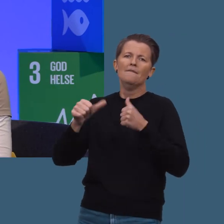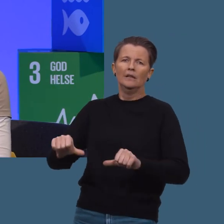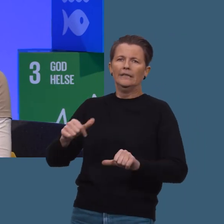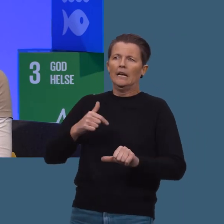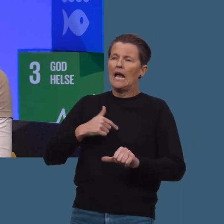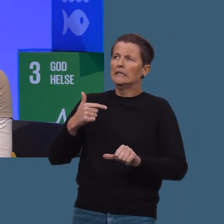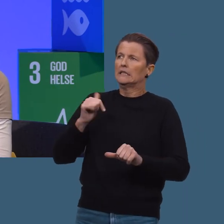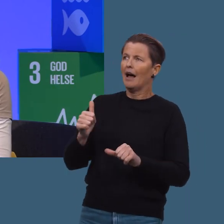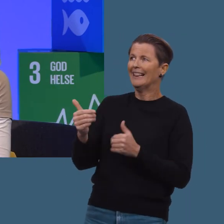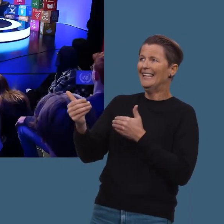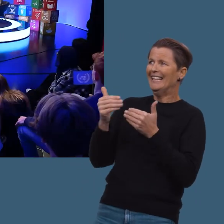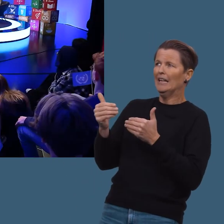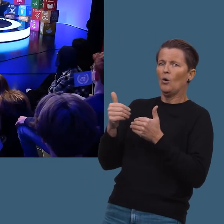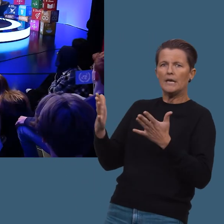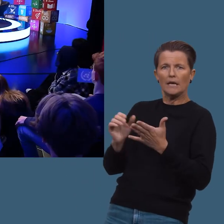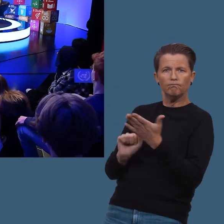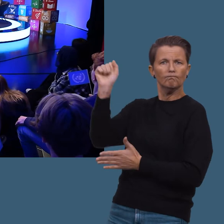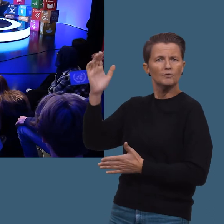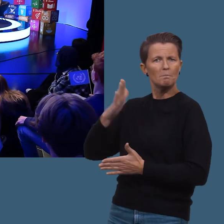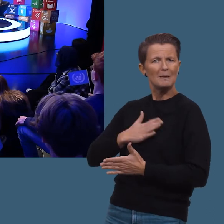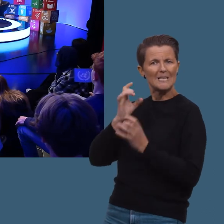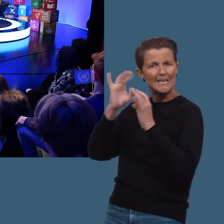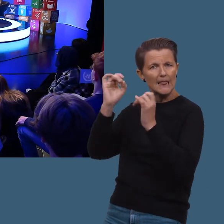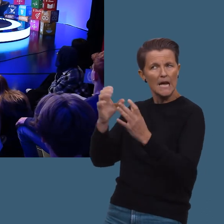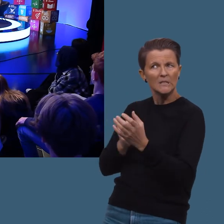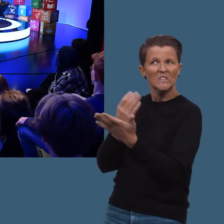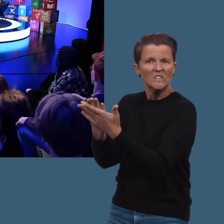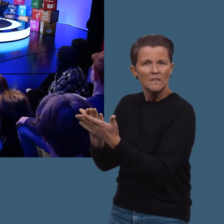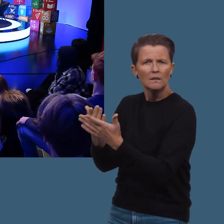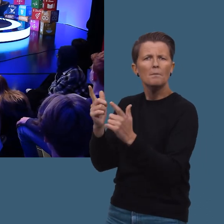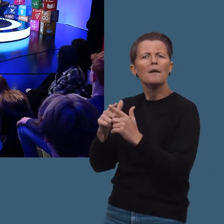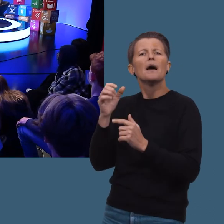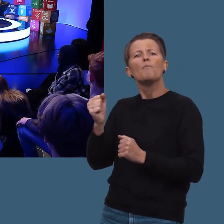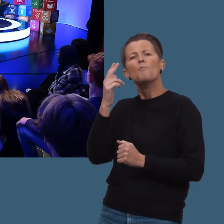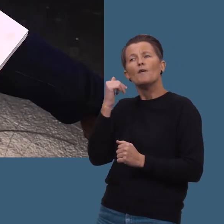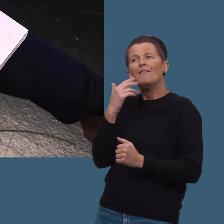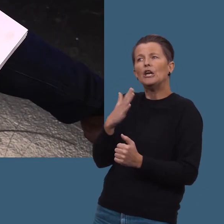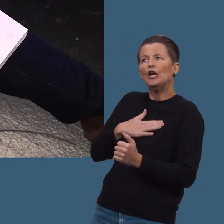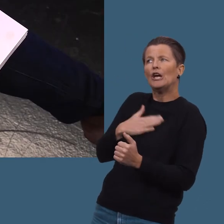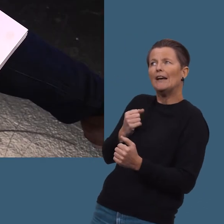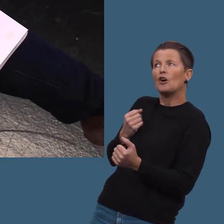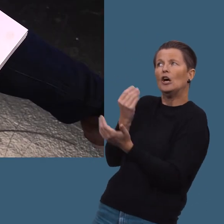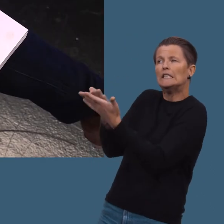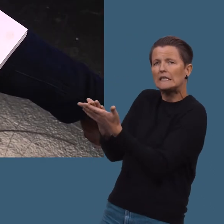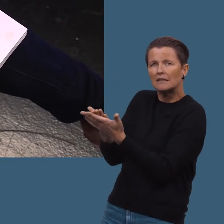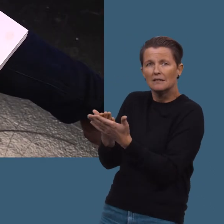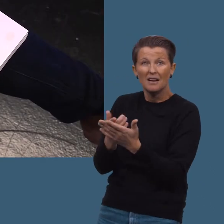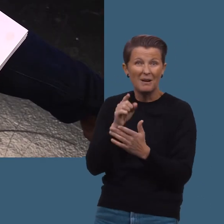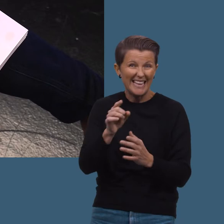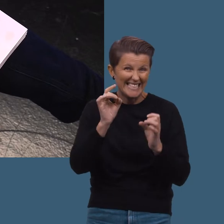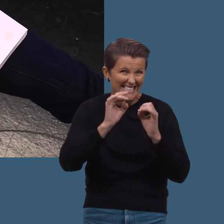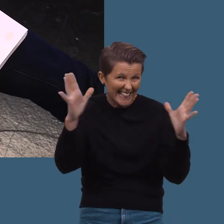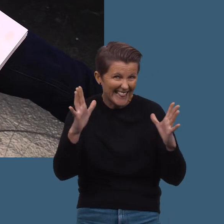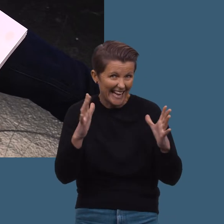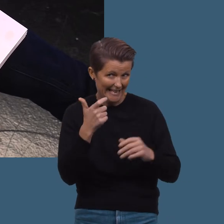ganske vanskelig å forholde seg til dem uten å gi uttrykk for det sinne hele tiden. Men man må jo prøve å være litt tyggelig for å nå frem. Ja, men det